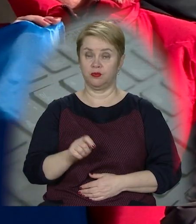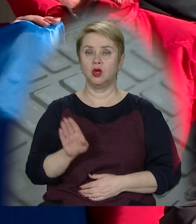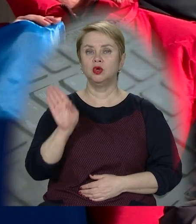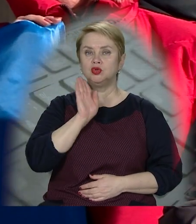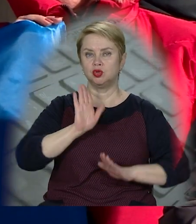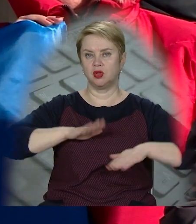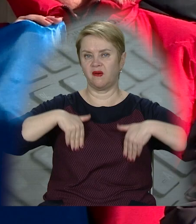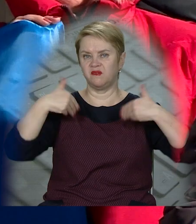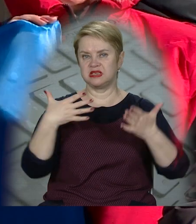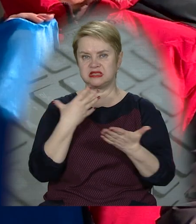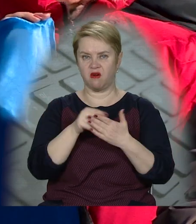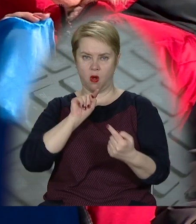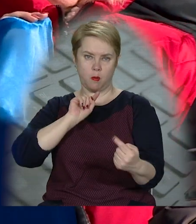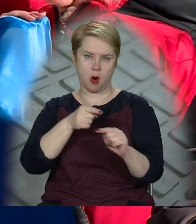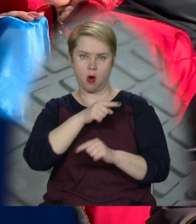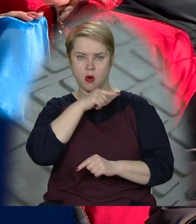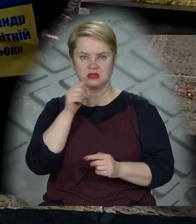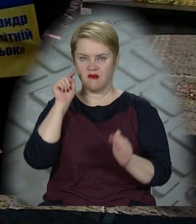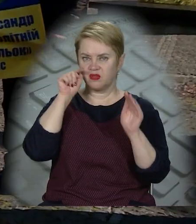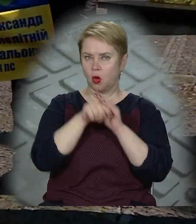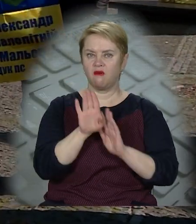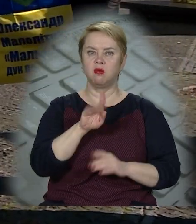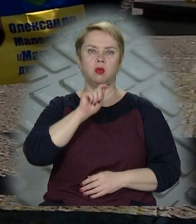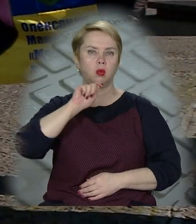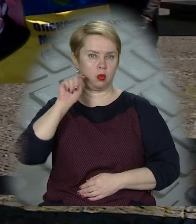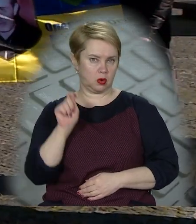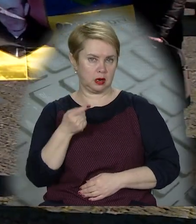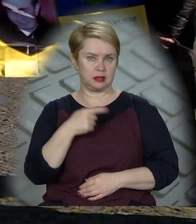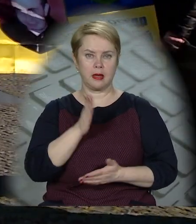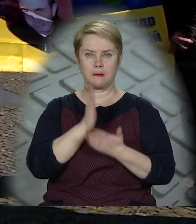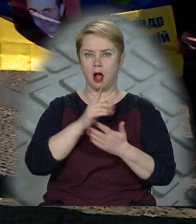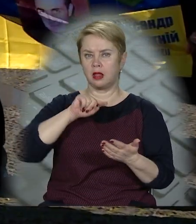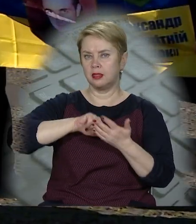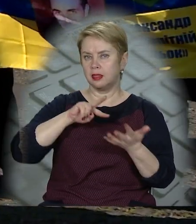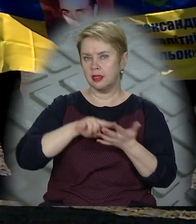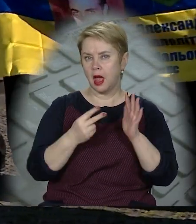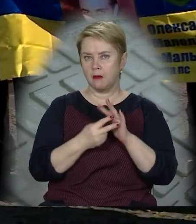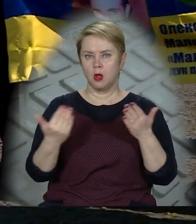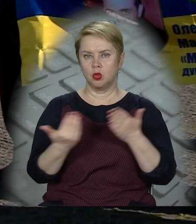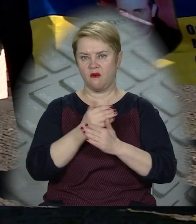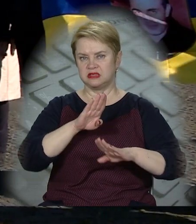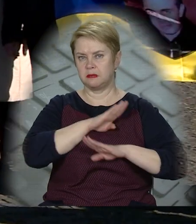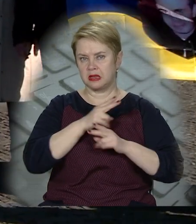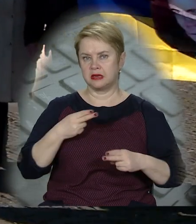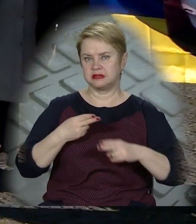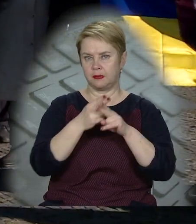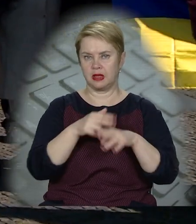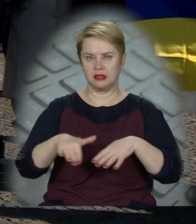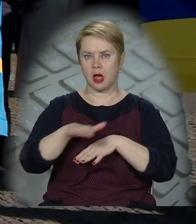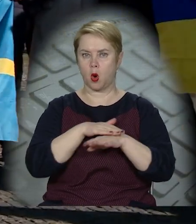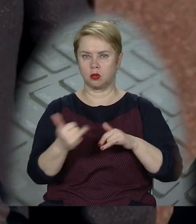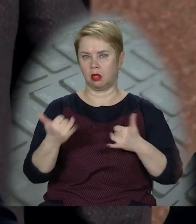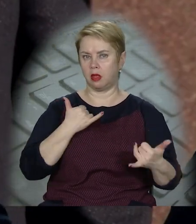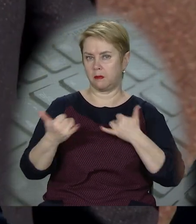Жінки висловили свій протест проти російського вторгнення в Україну. Та мали намір запобігти новим смертям за допомогою народної